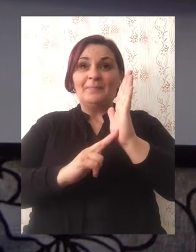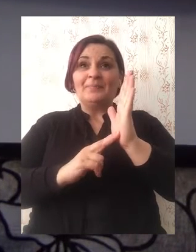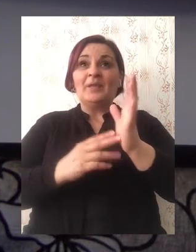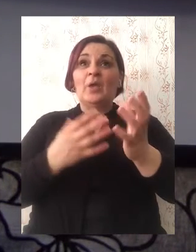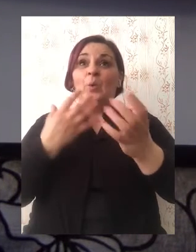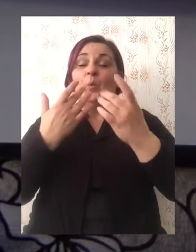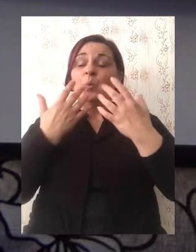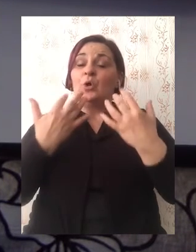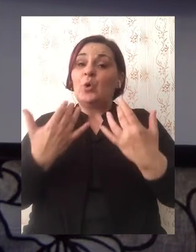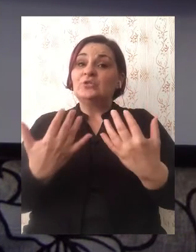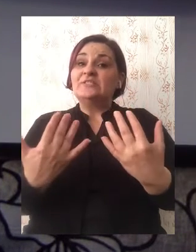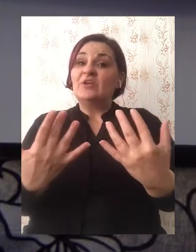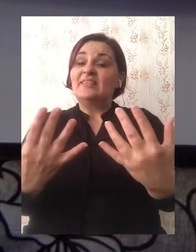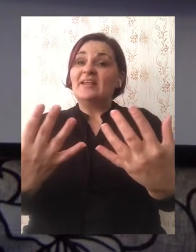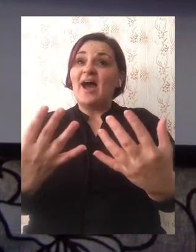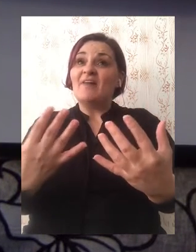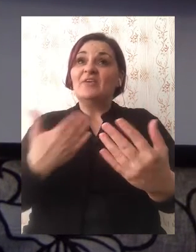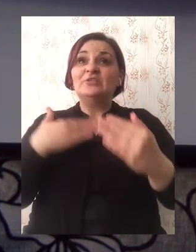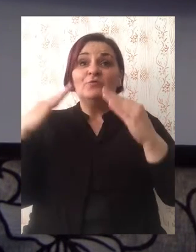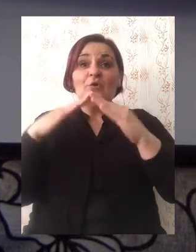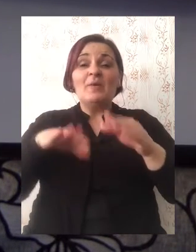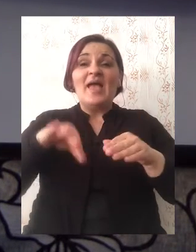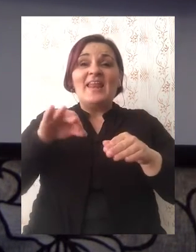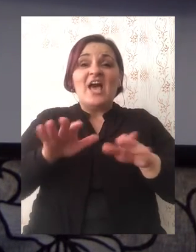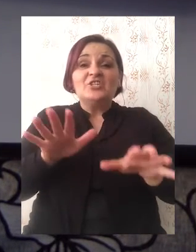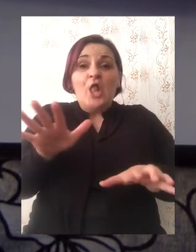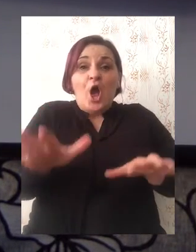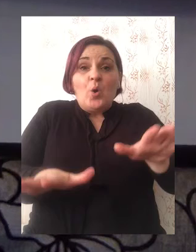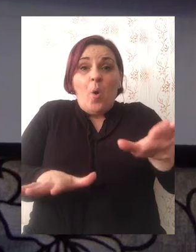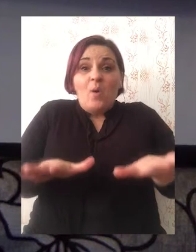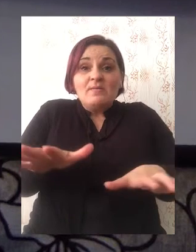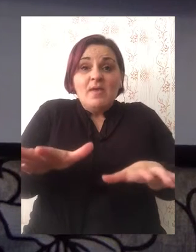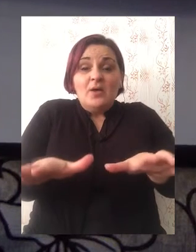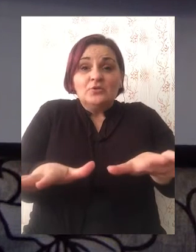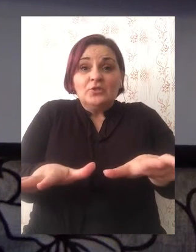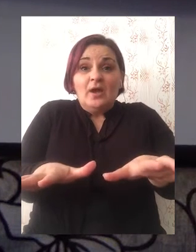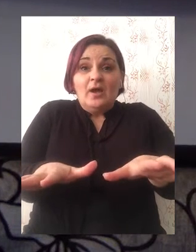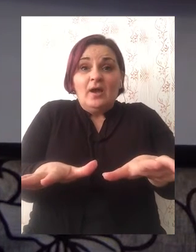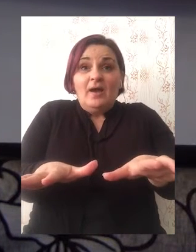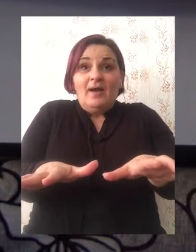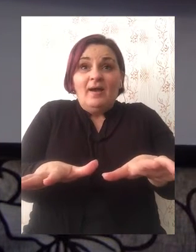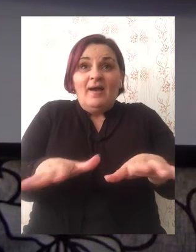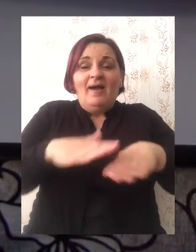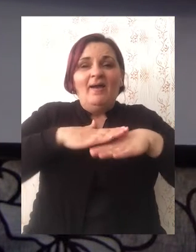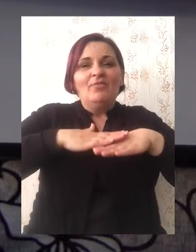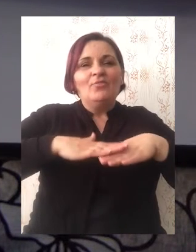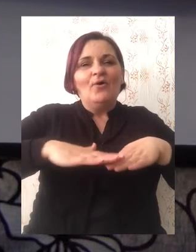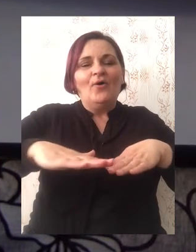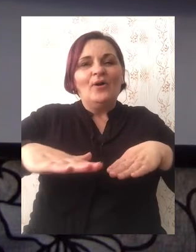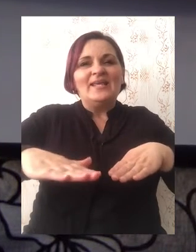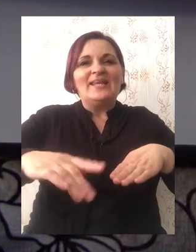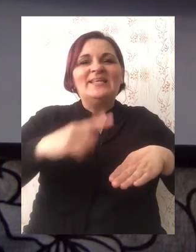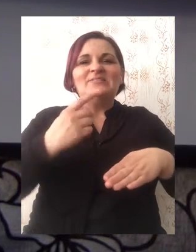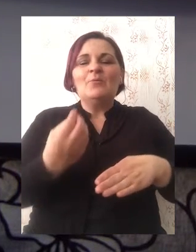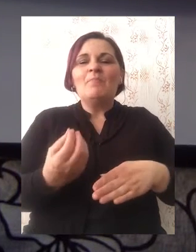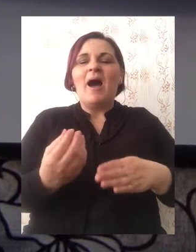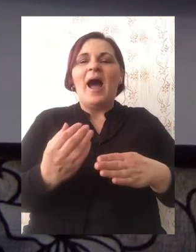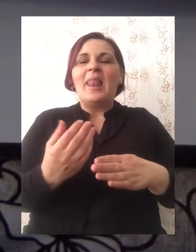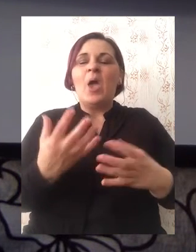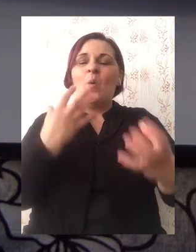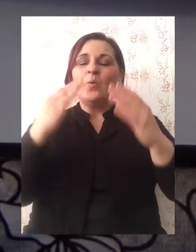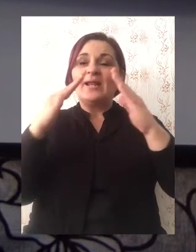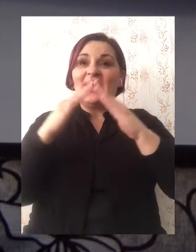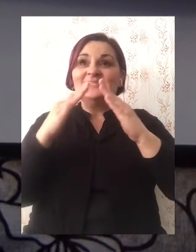ukrasnoj travi svoj dom je našla i kornjača. Dolinu krase i male ukrasne